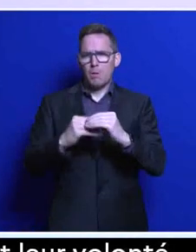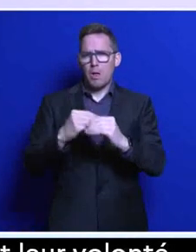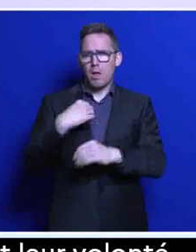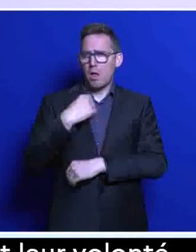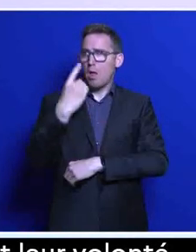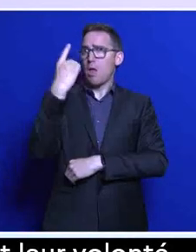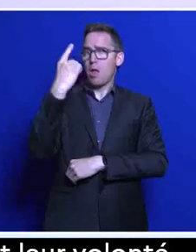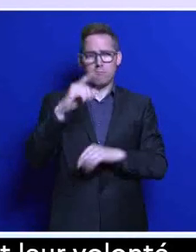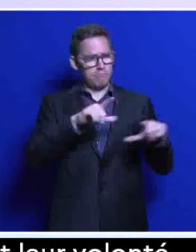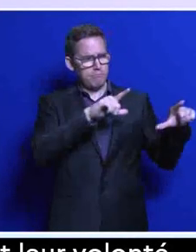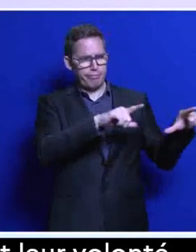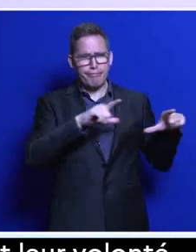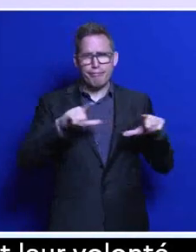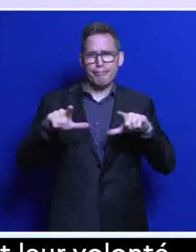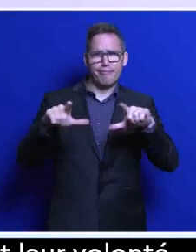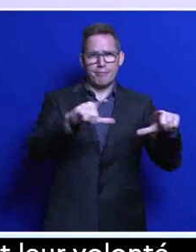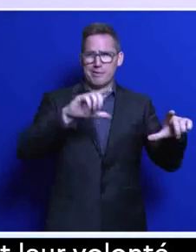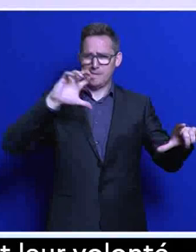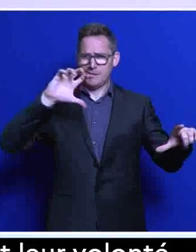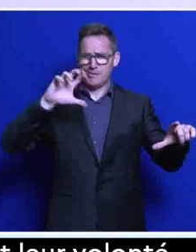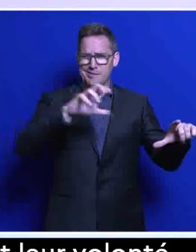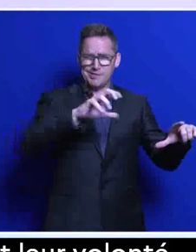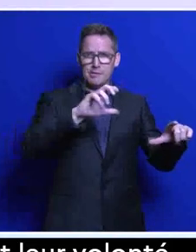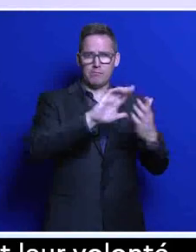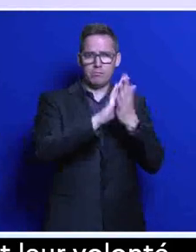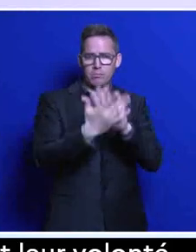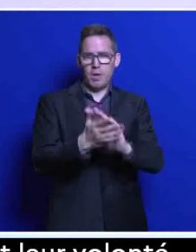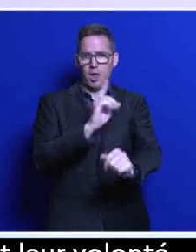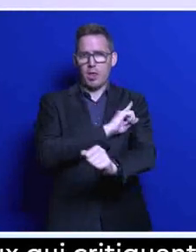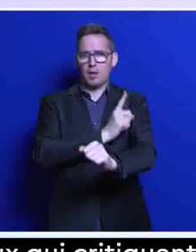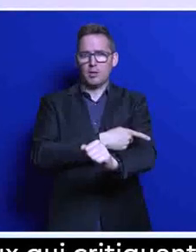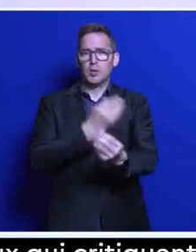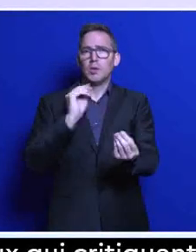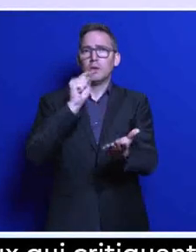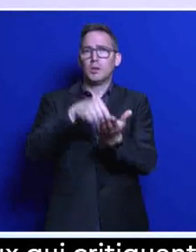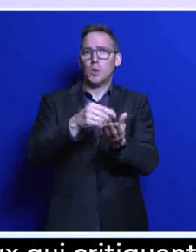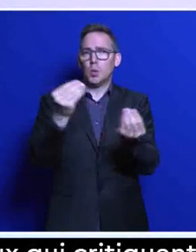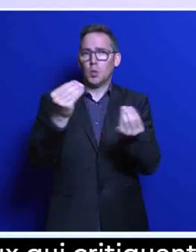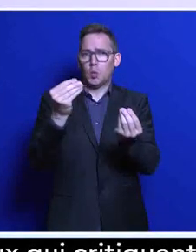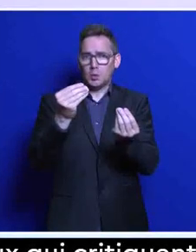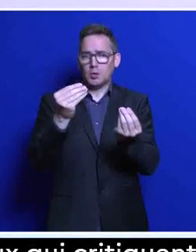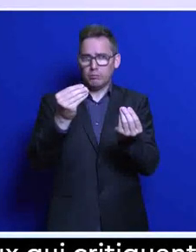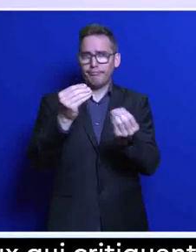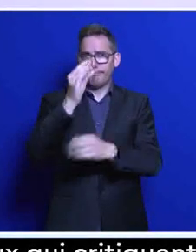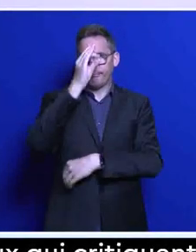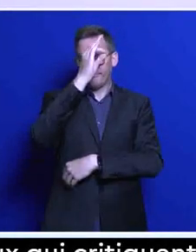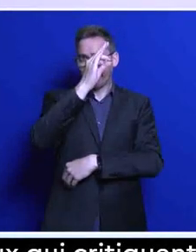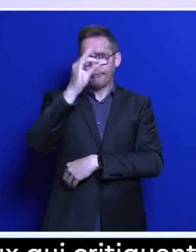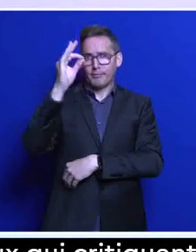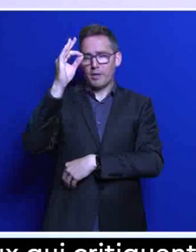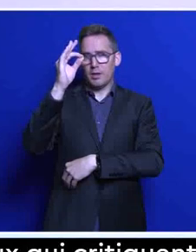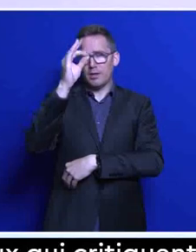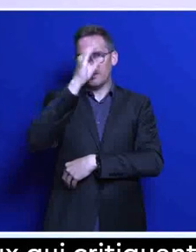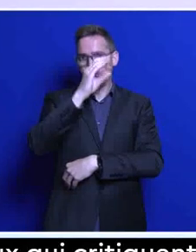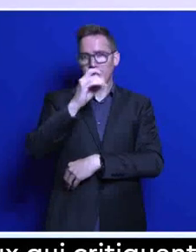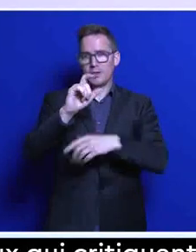qui est d'ailleurs exploitée par EDF et qui se trouve aux Émirats arabes unis. J'ai vu les recherches de l